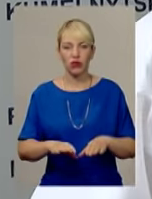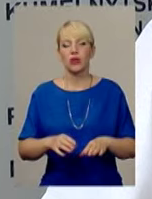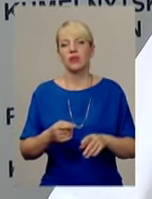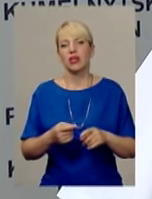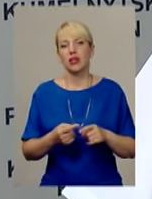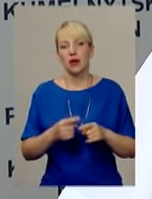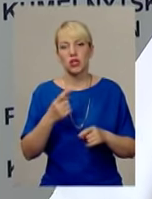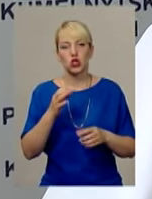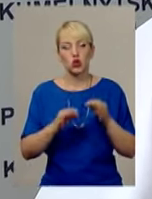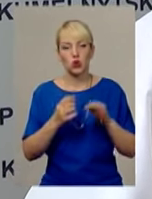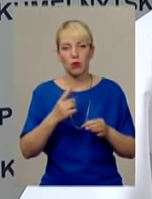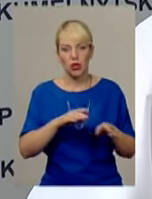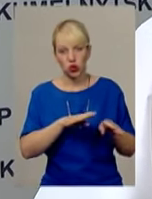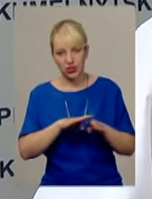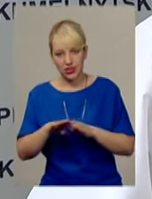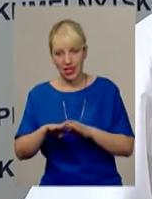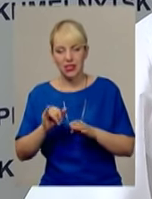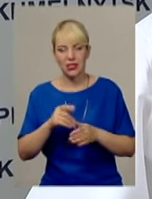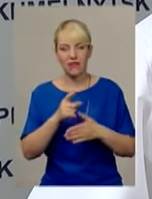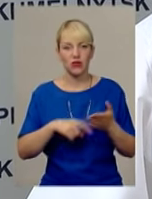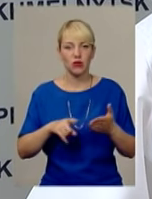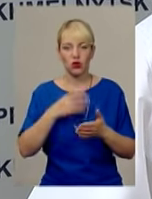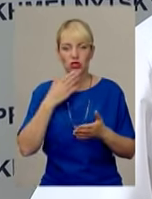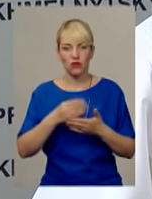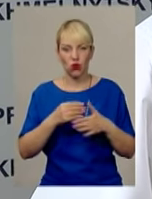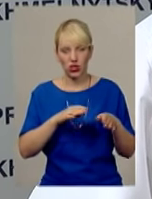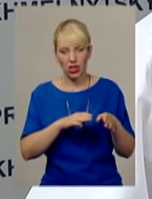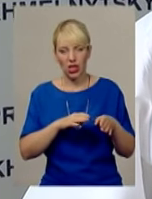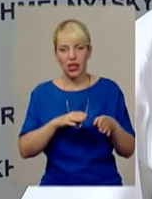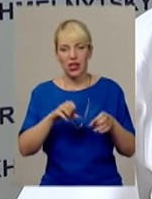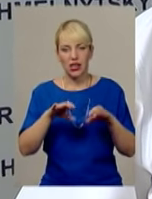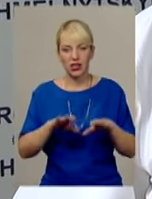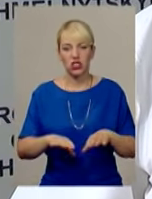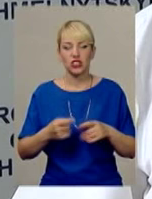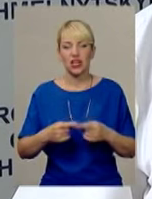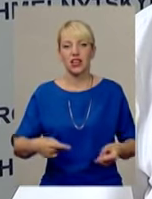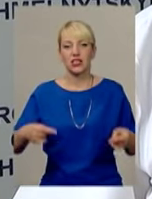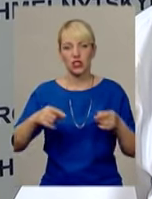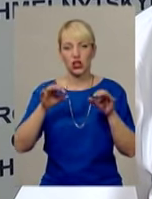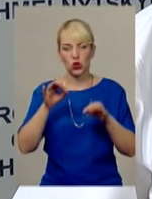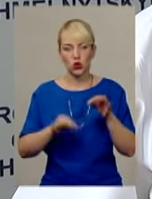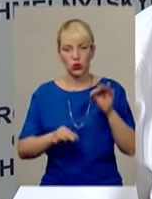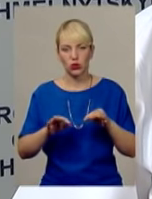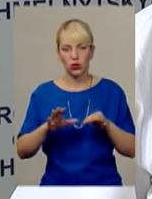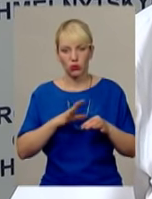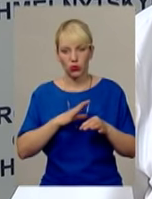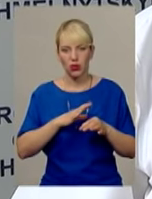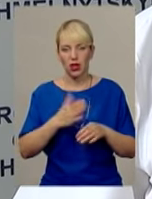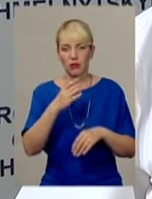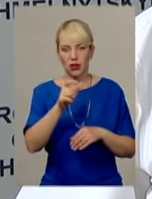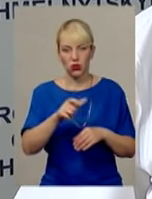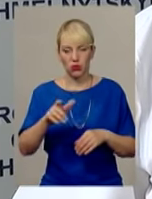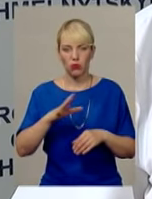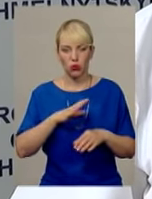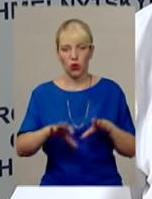Згідно цим вироком, вказані особи були засуджені до міри покарання. Під тим особами було